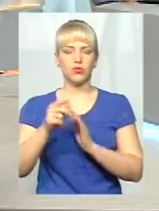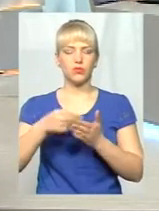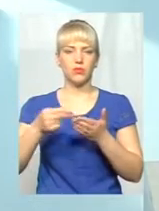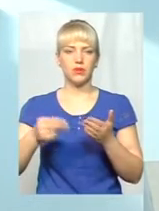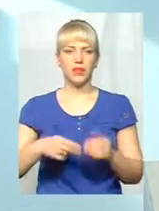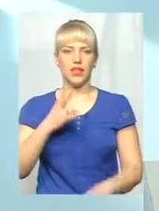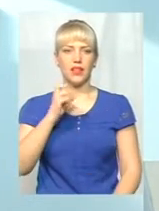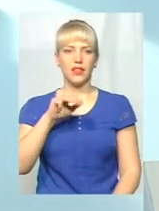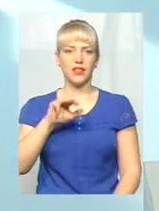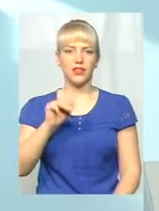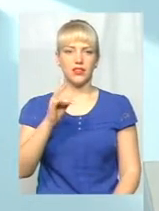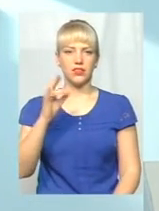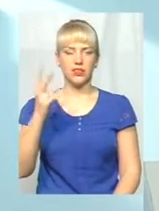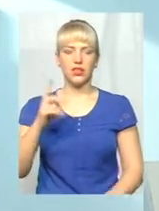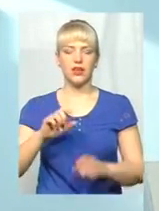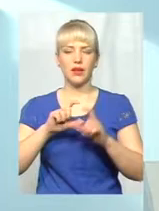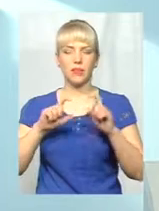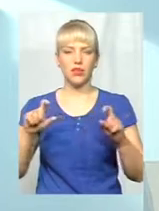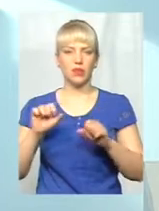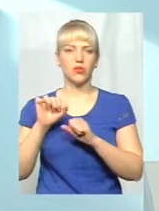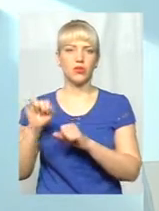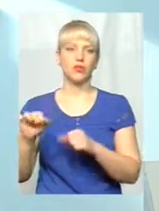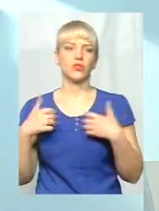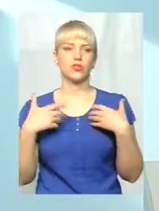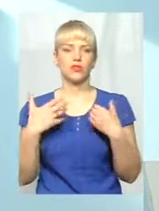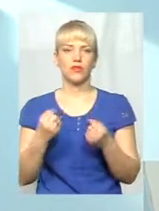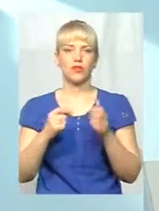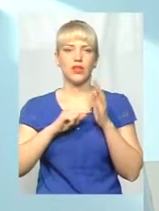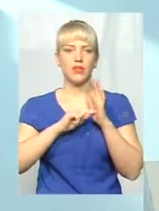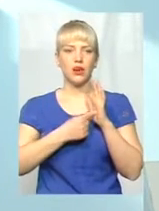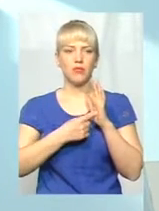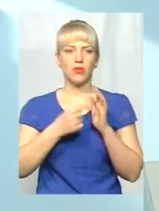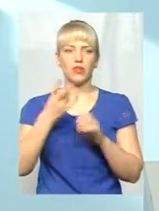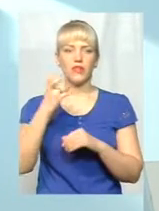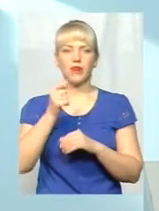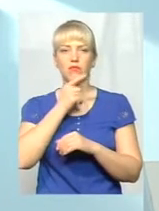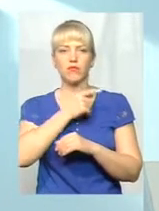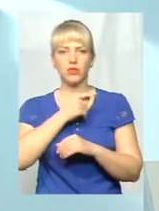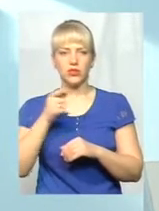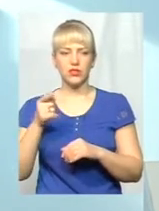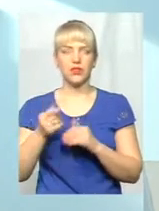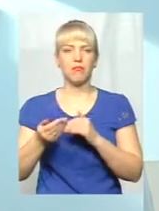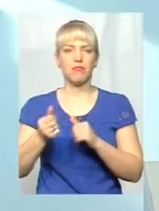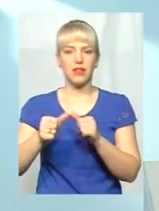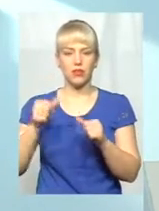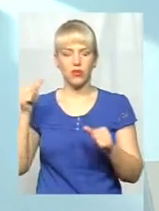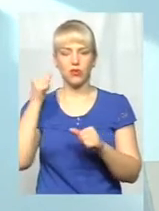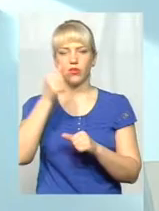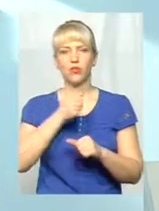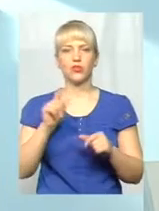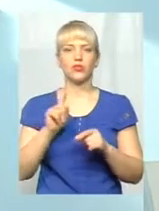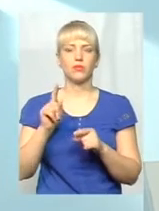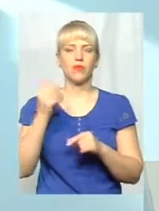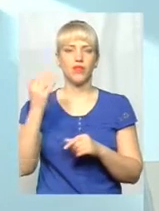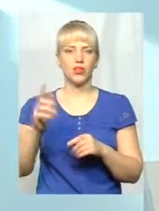наприклад, скажу, що ми департамент охорони здоров'я наполягав напротязі минулого року, щоб вони скоріше створили центр